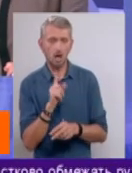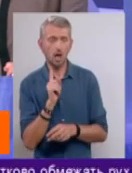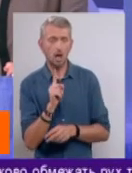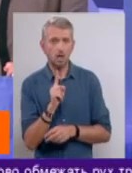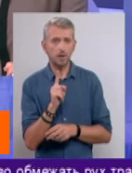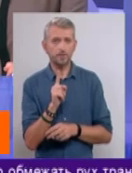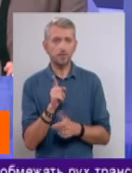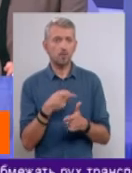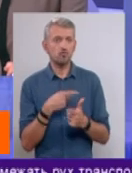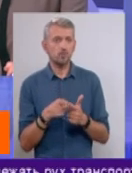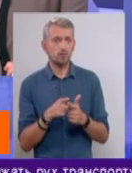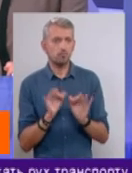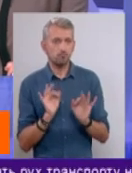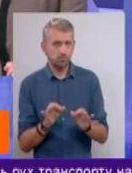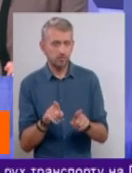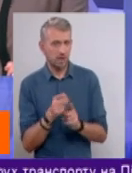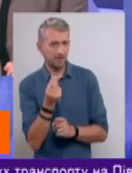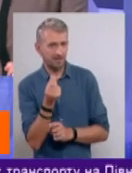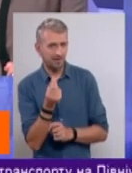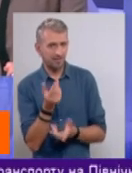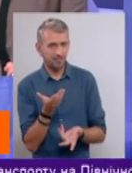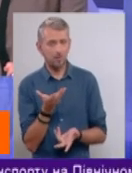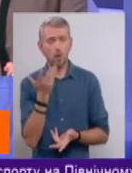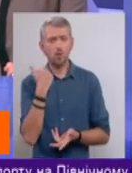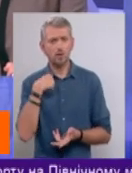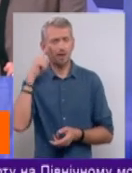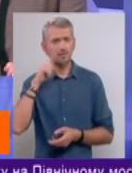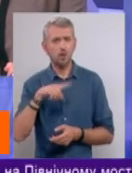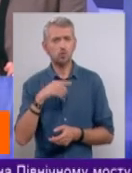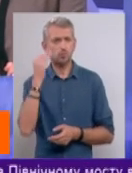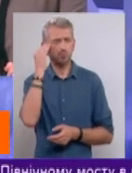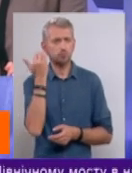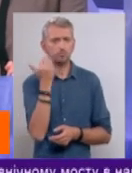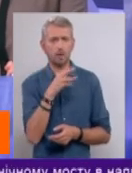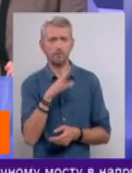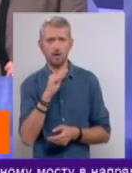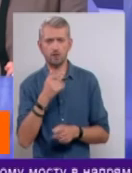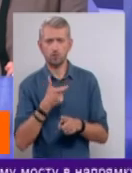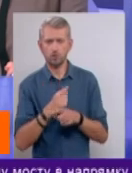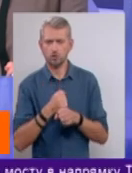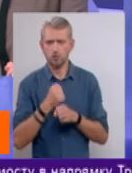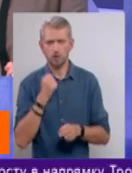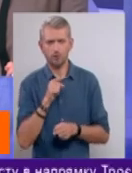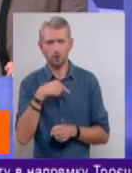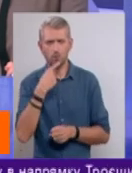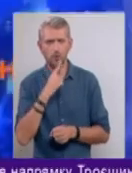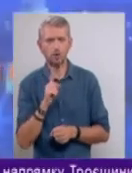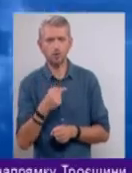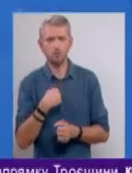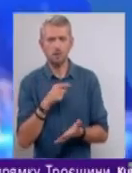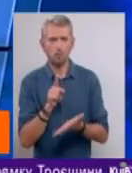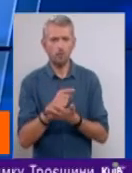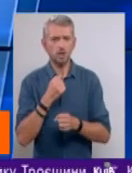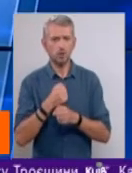чи правомірна така ціна? Я знаю, що позиція МВФ дуже жорстка, і вони говорять про те, що ми повинні